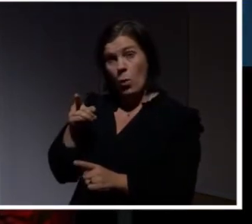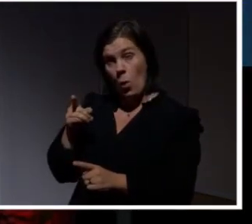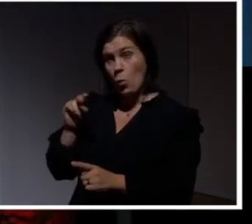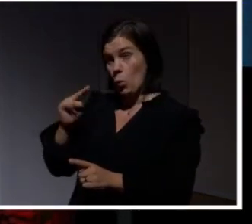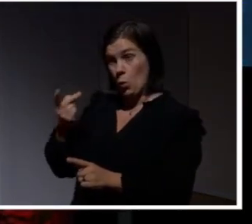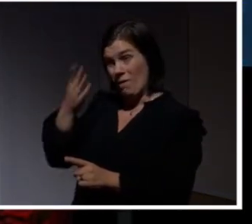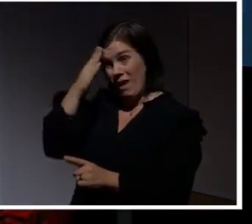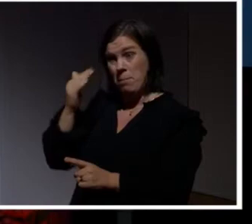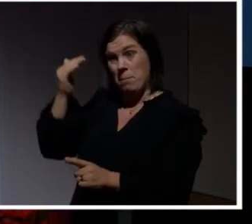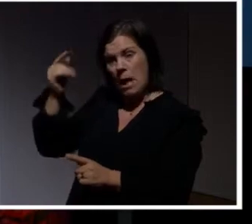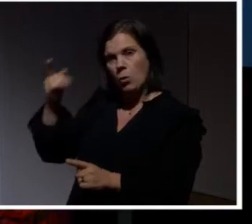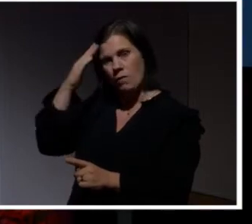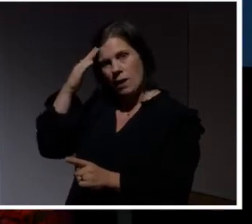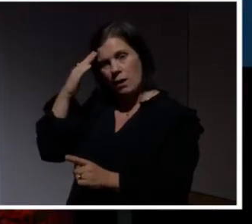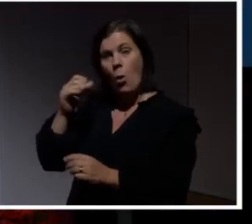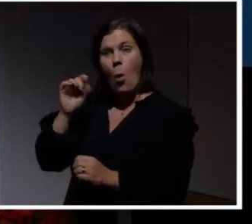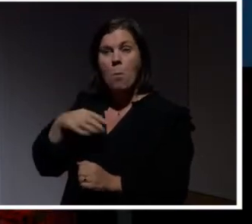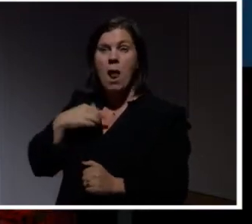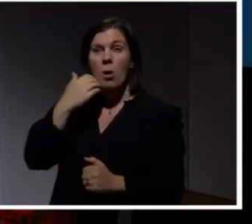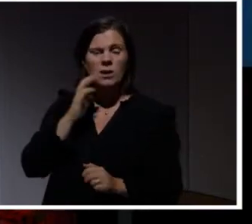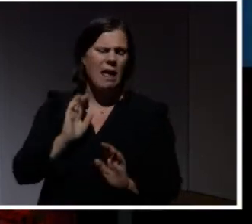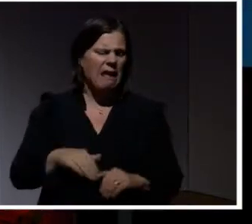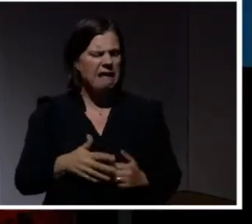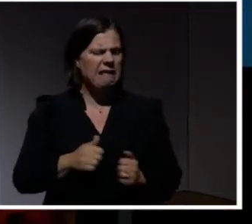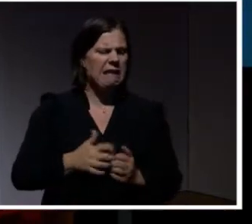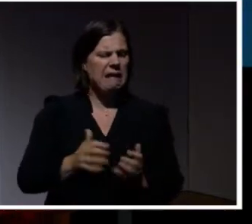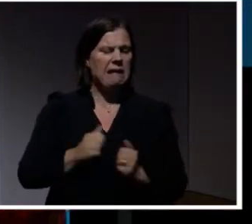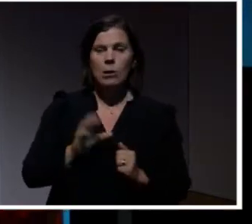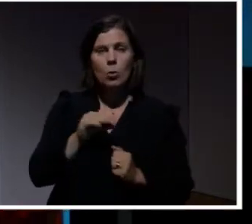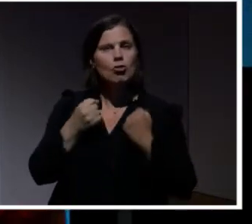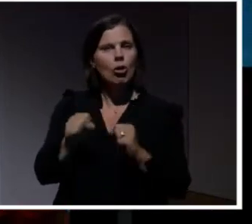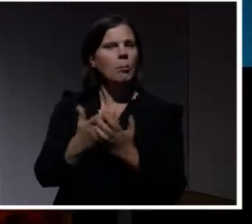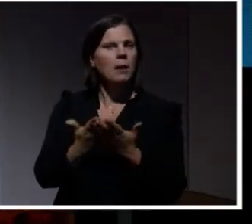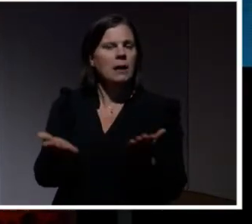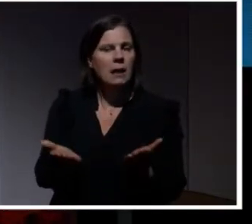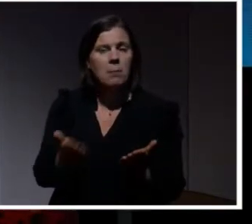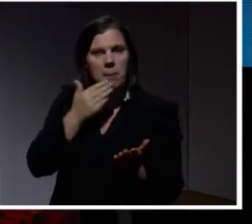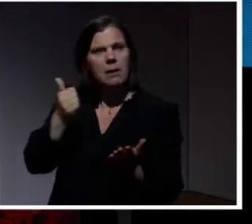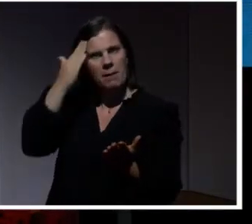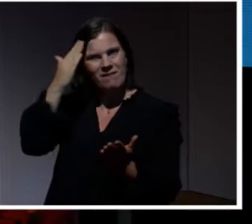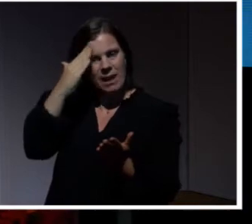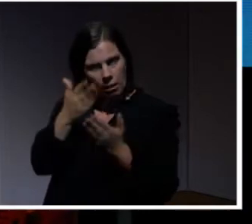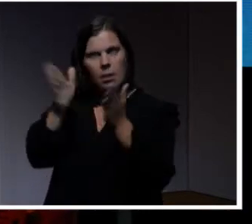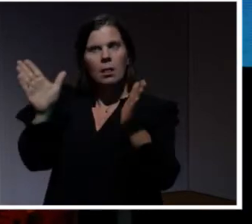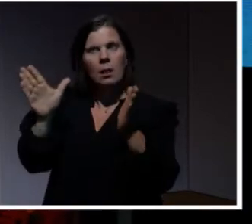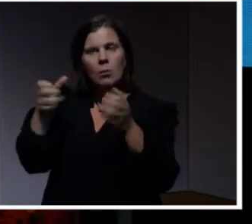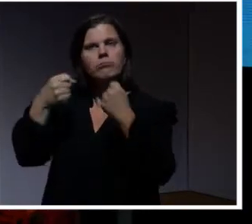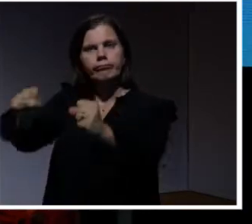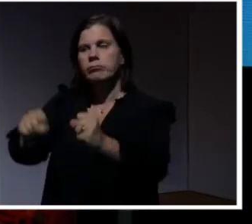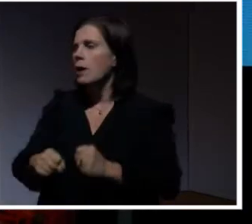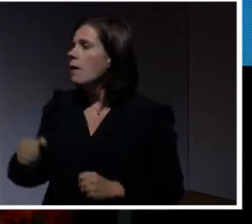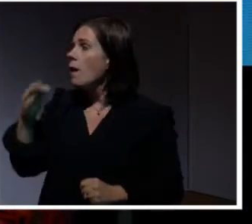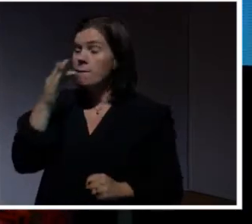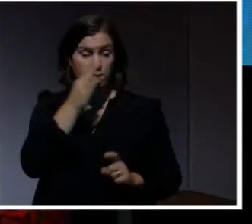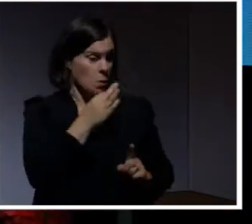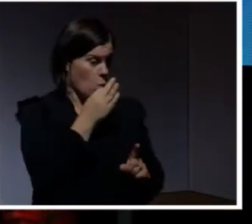göra åt det. Eller hur? Om man låtsas som att det ingenting så då gör man ju heller ingenting. Eller hur? Ja. Jag har frågor. Ja.